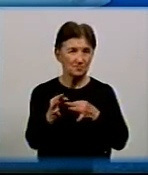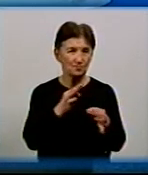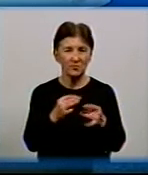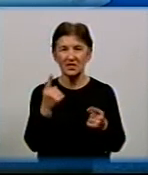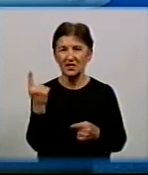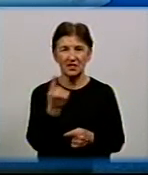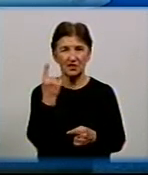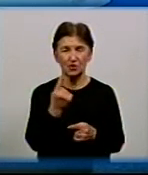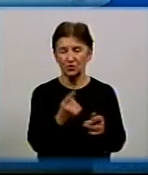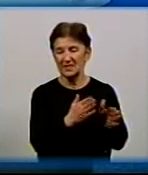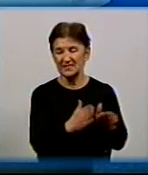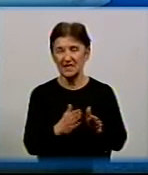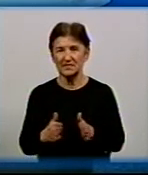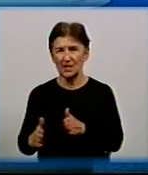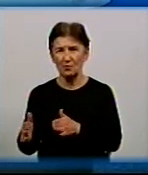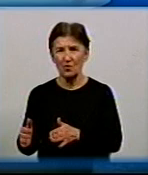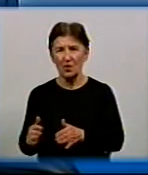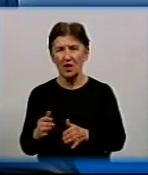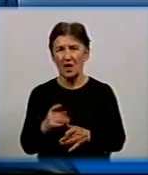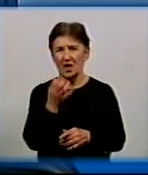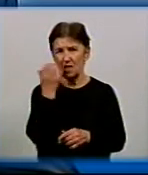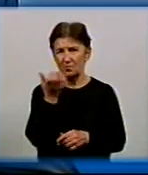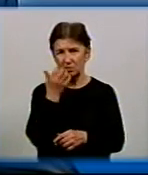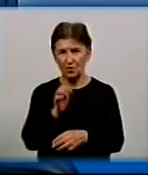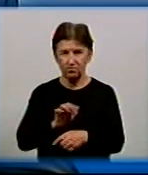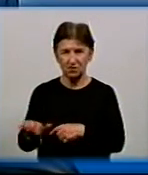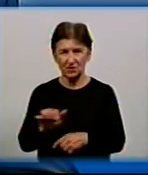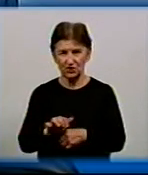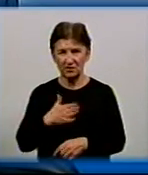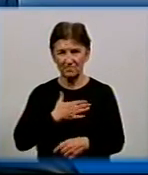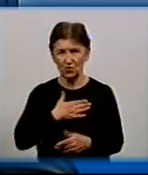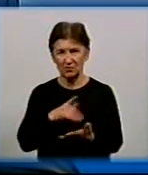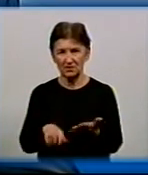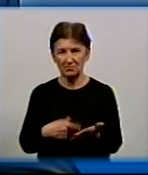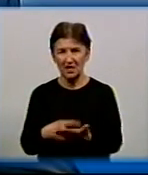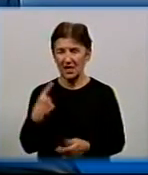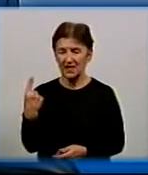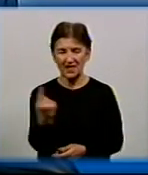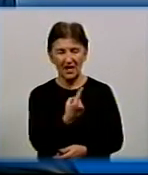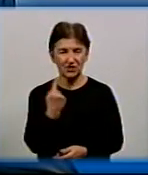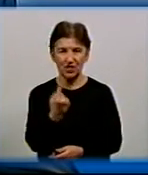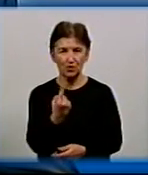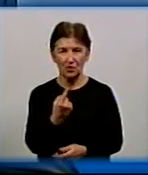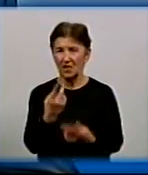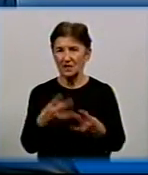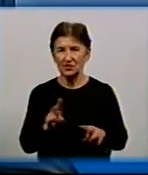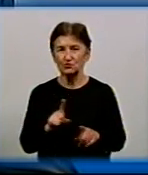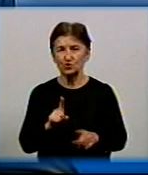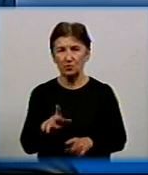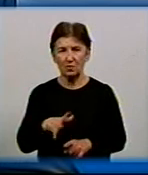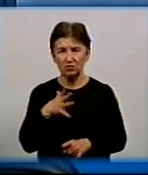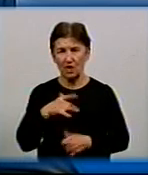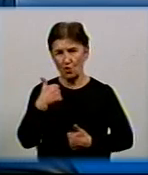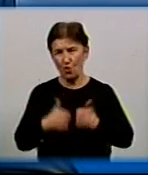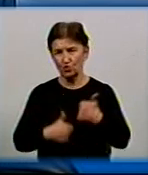систему, систему теплозабезпечення і схему теплопостачання в нашому місті. Єдину. Не потрібно, щоб була конкуренція відповідна